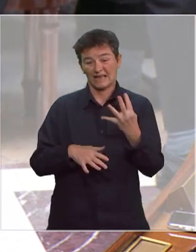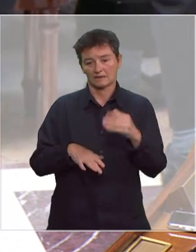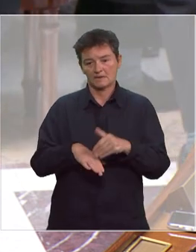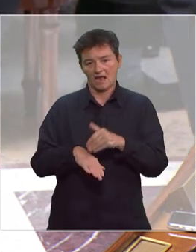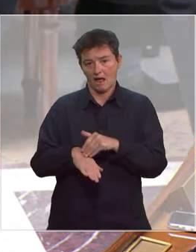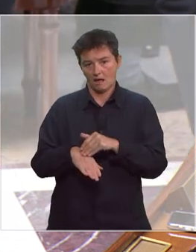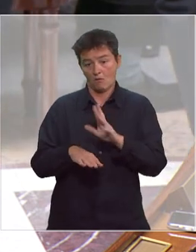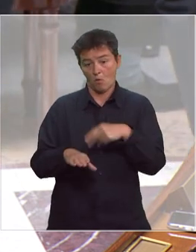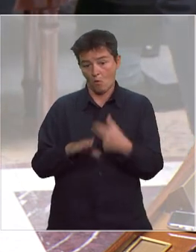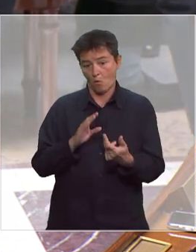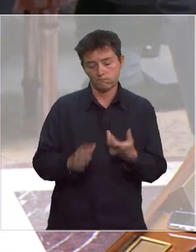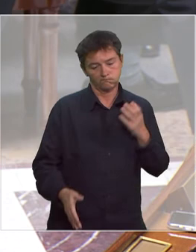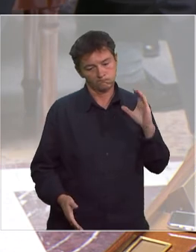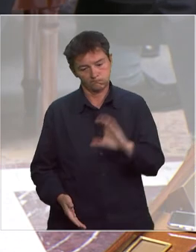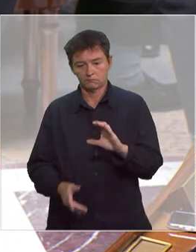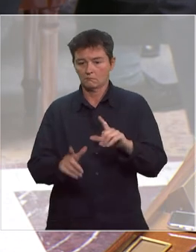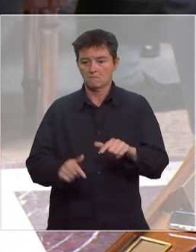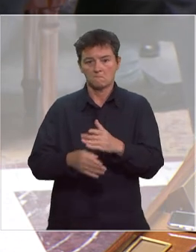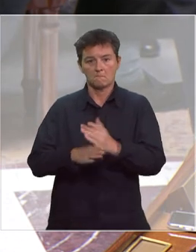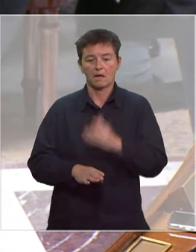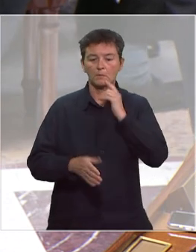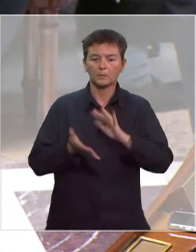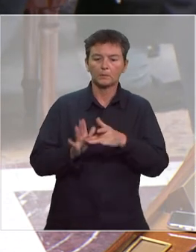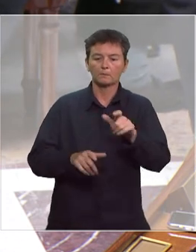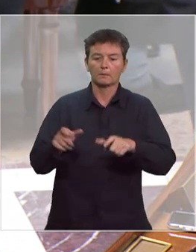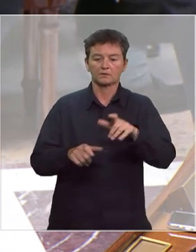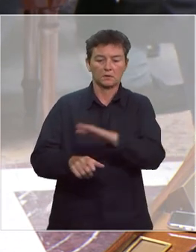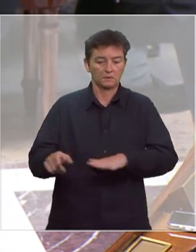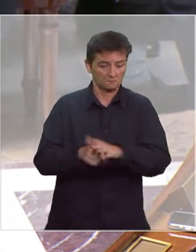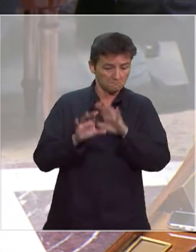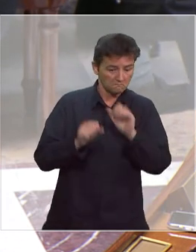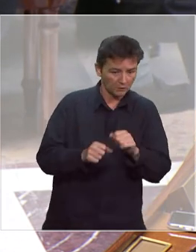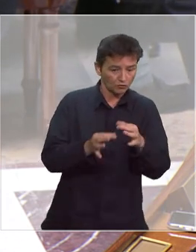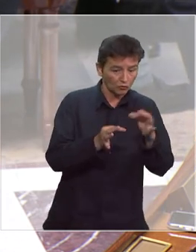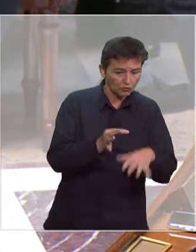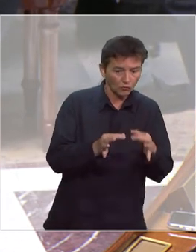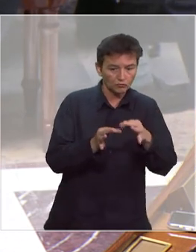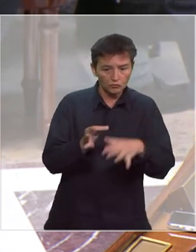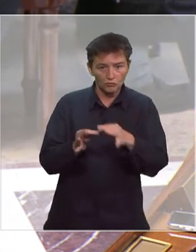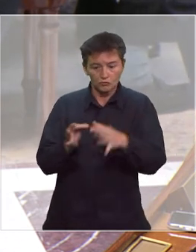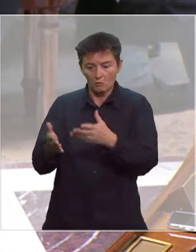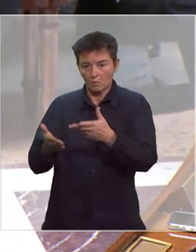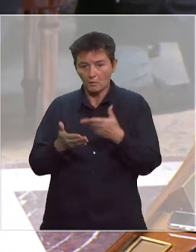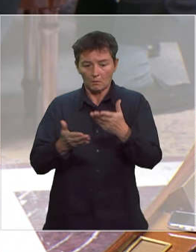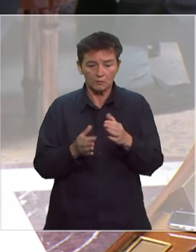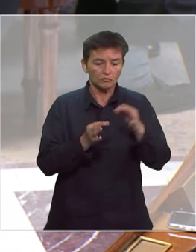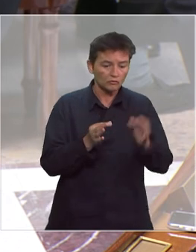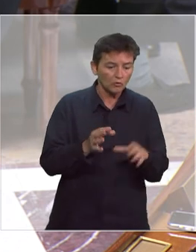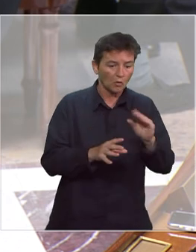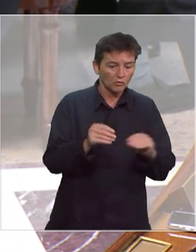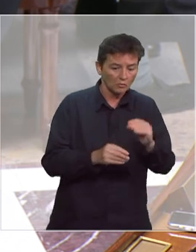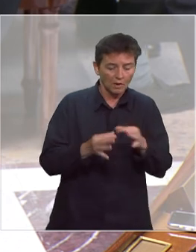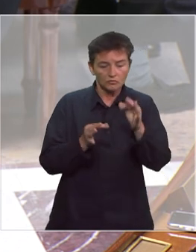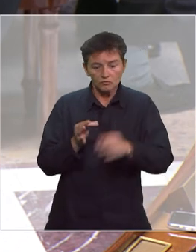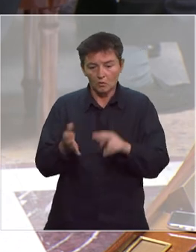qui sont mis à disposition de l'ensemble des personnes qui seront capables d'apporter des solutions technologiques ou thérapeutiques. Les